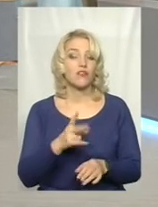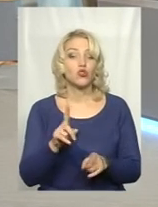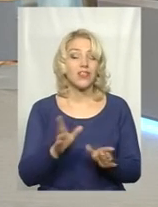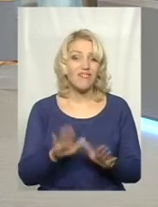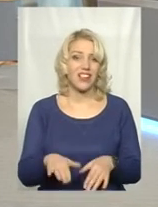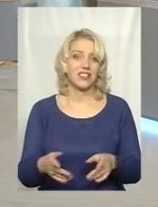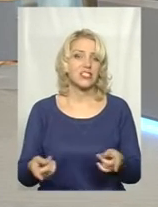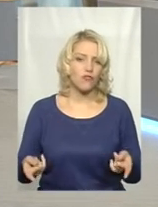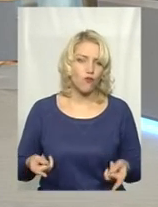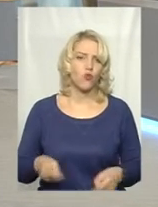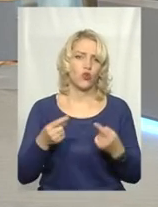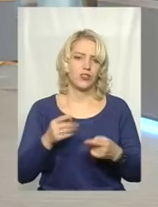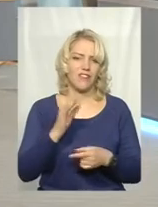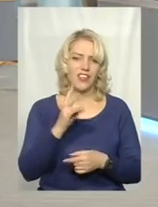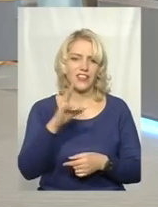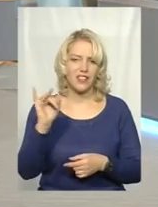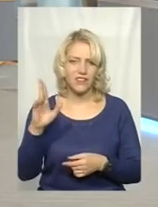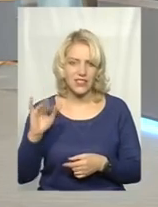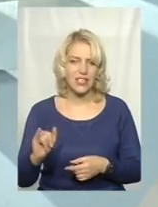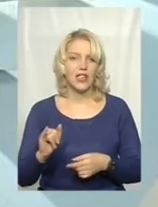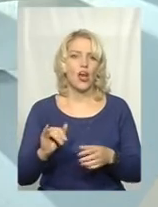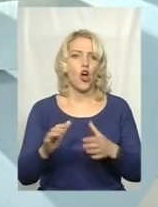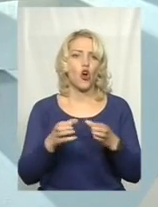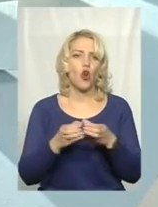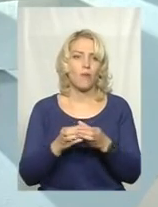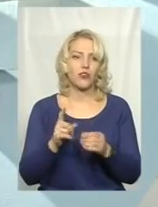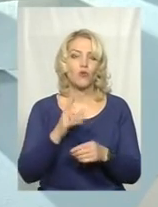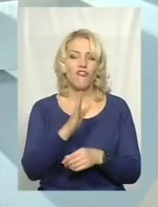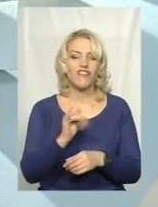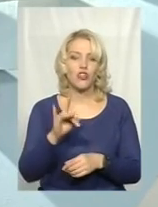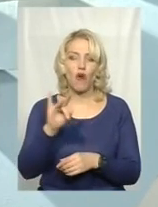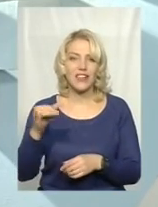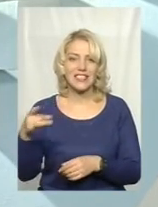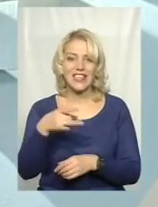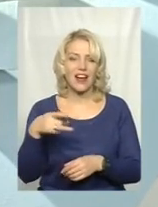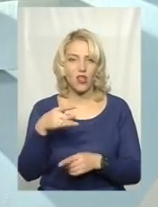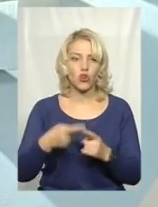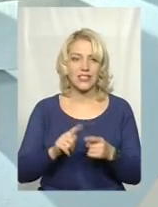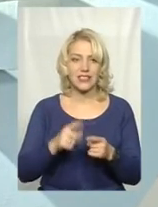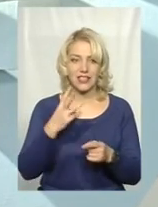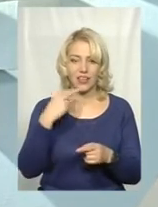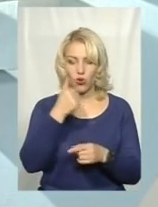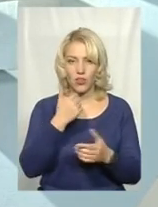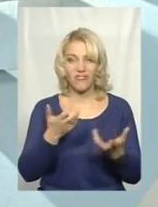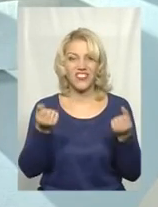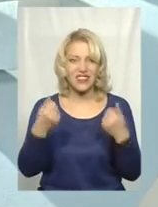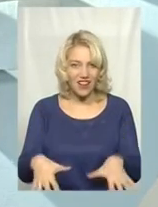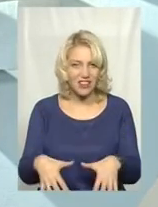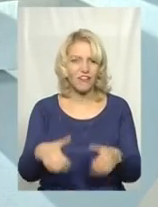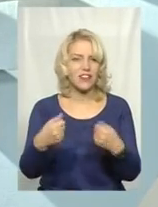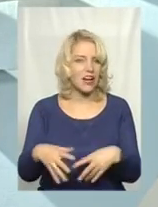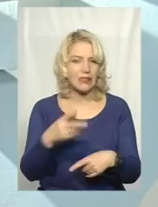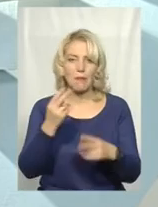створюйте в Вінківцях, створюйте громаду. Тому що Вінковецький район, приблизно підрахували, за цих три роки втратив безповорот,